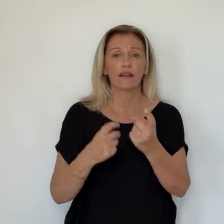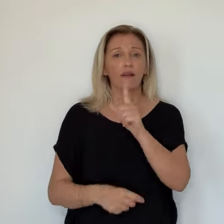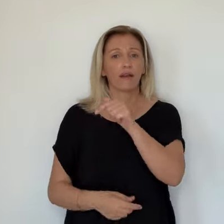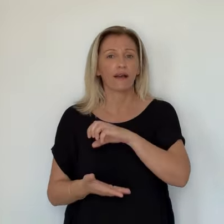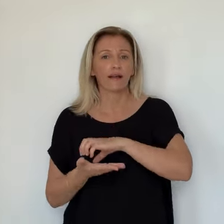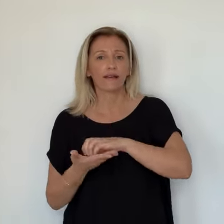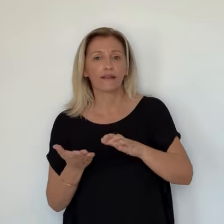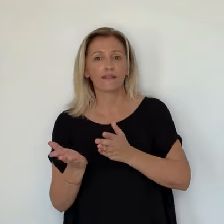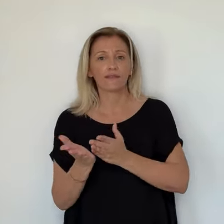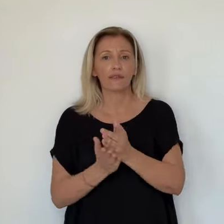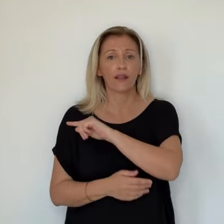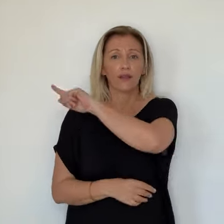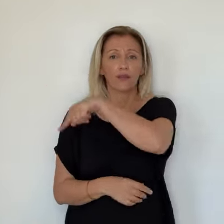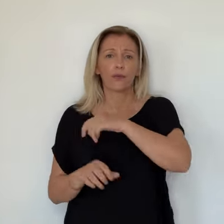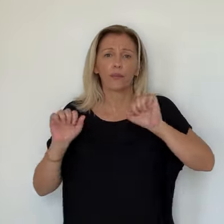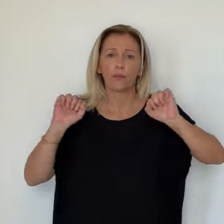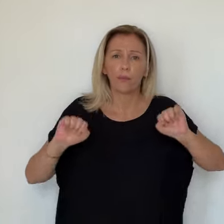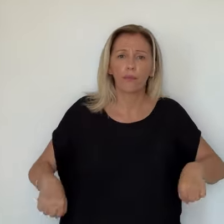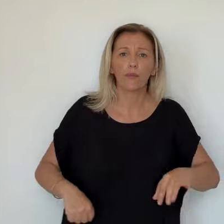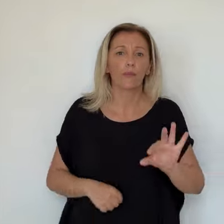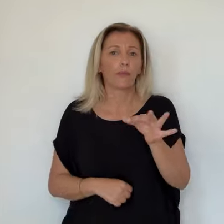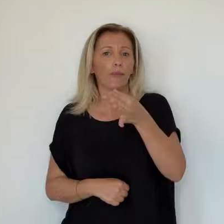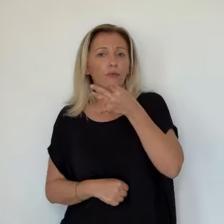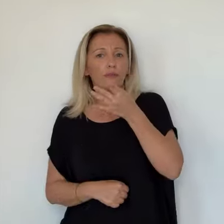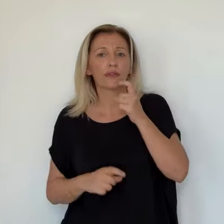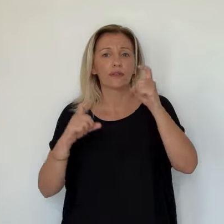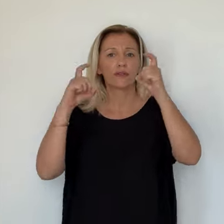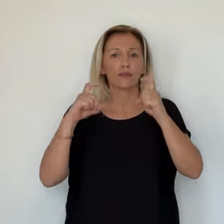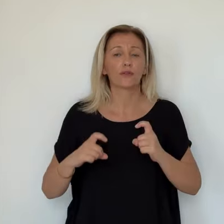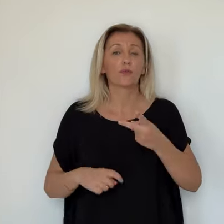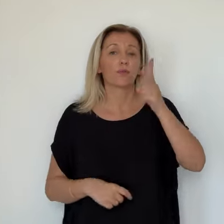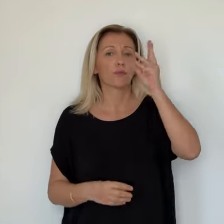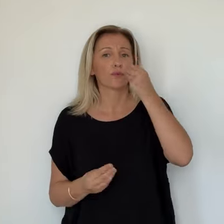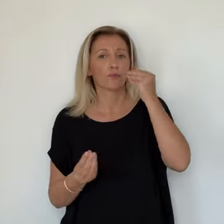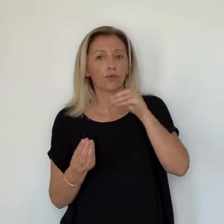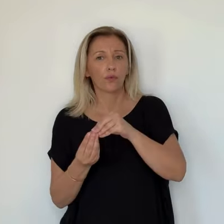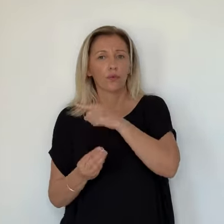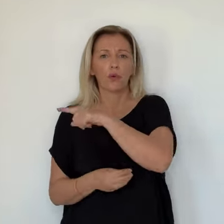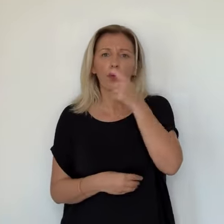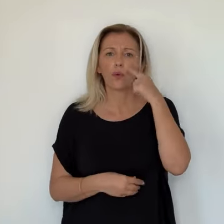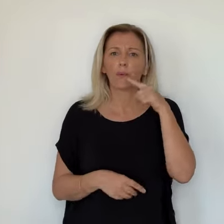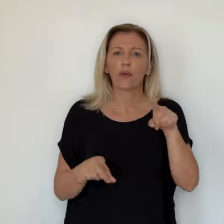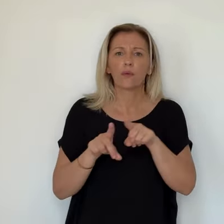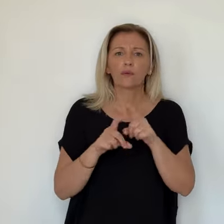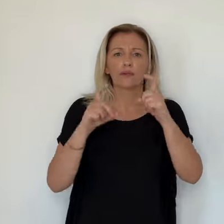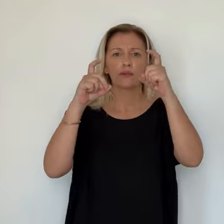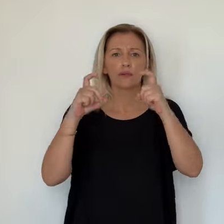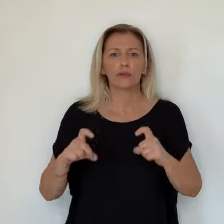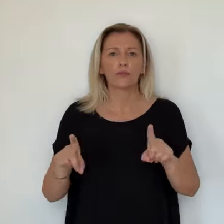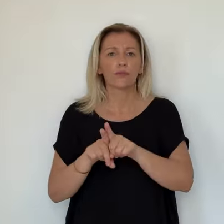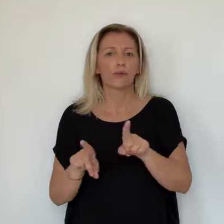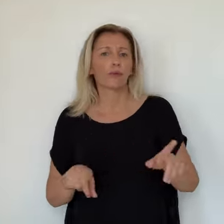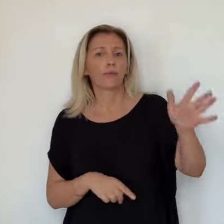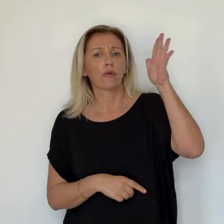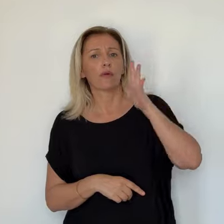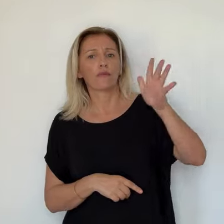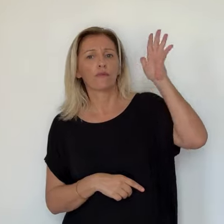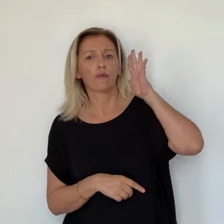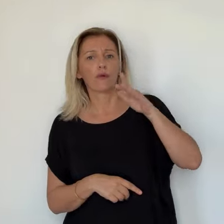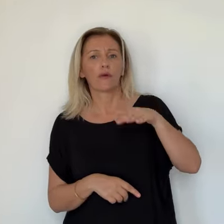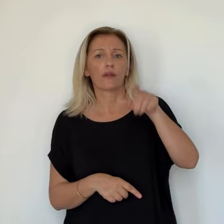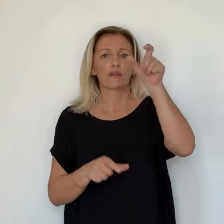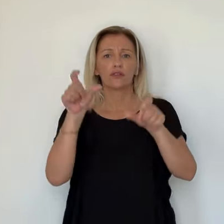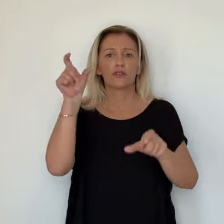soldes. Du côté des indépendants, vendre leurs stocks reste indispensable pour pouvoir acheter de nouveaux produits pour la saison prochaine.